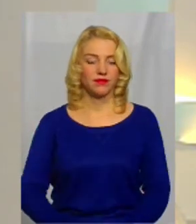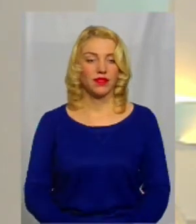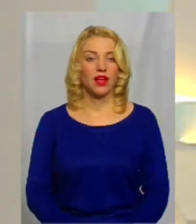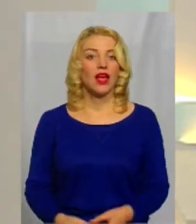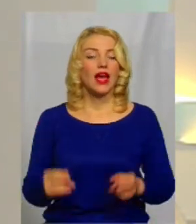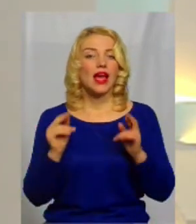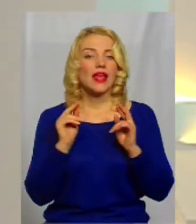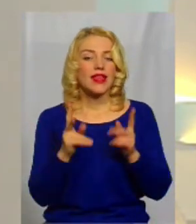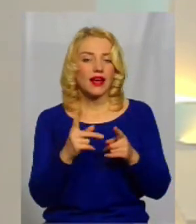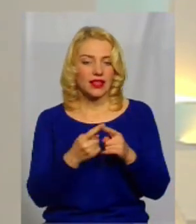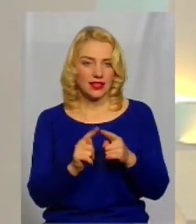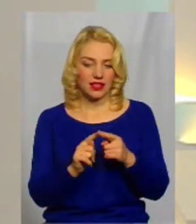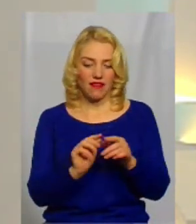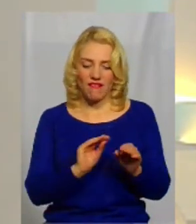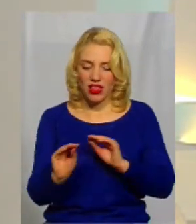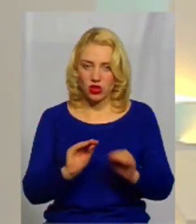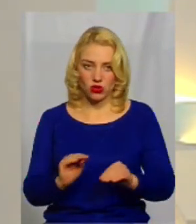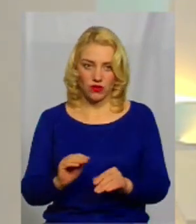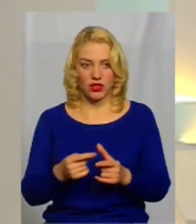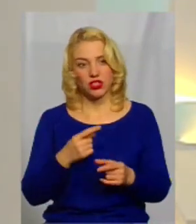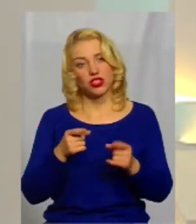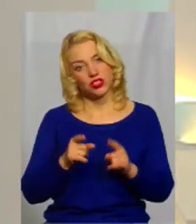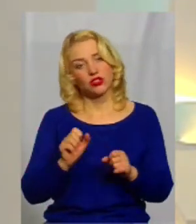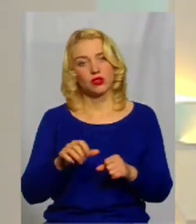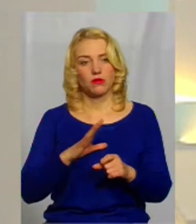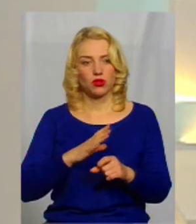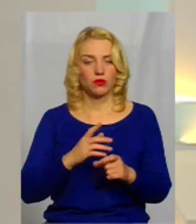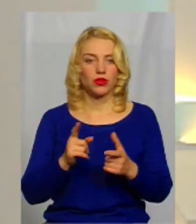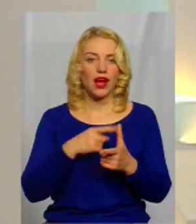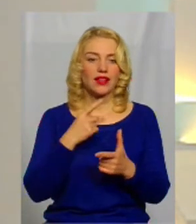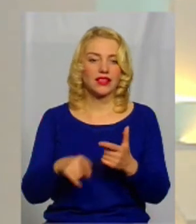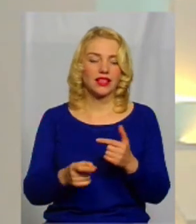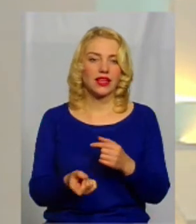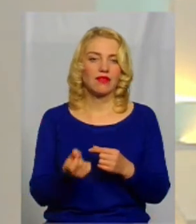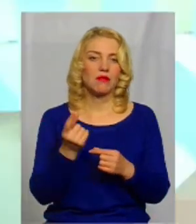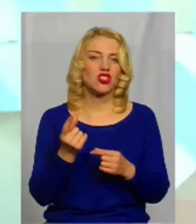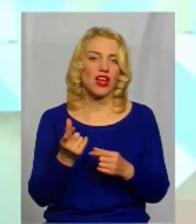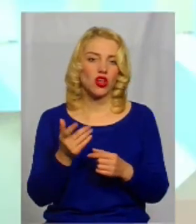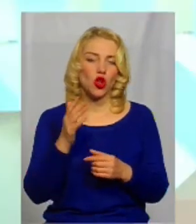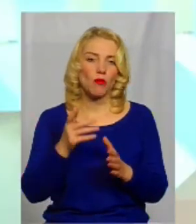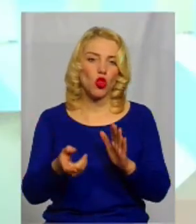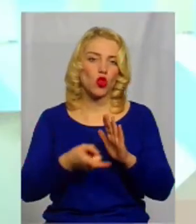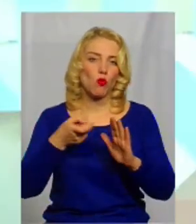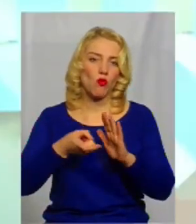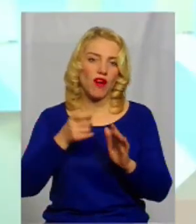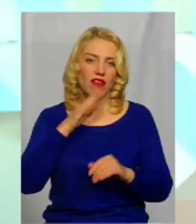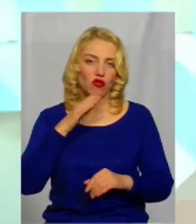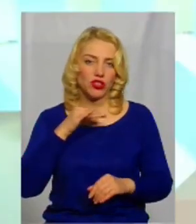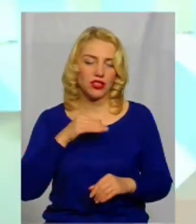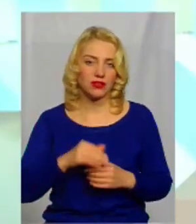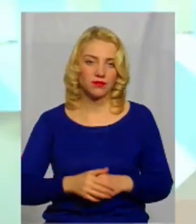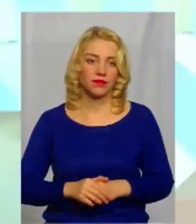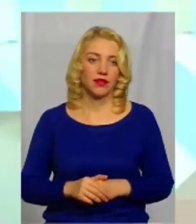Як їх влаштувати? Чи дійсно це може бути альтернативним джерелом води добування? Може бути.